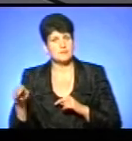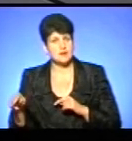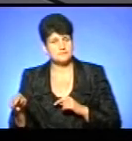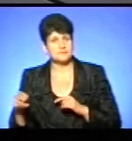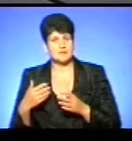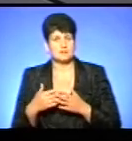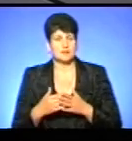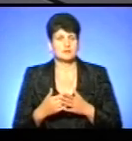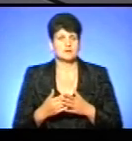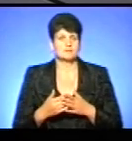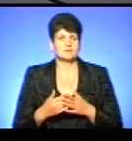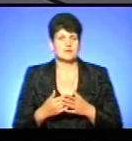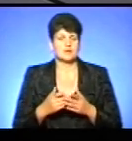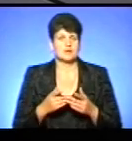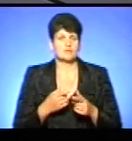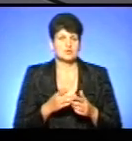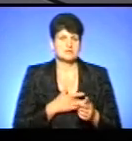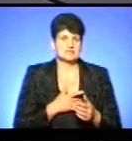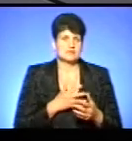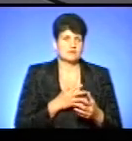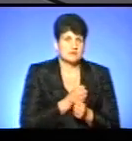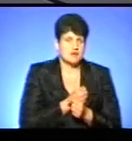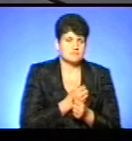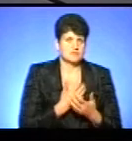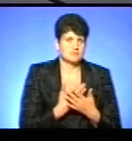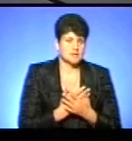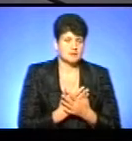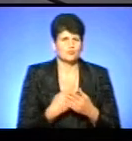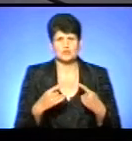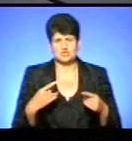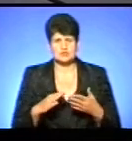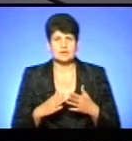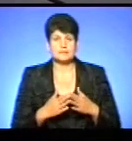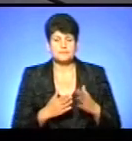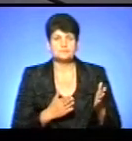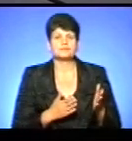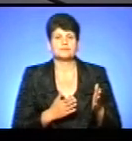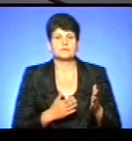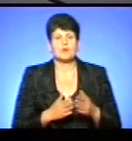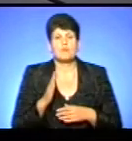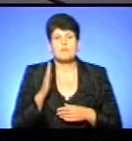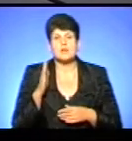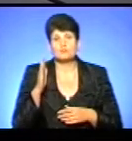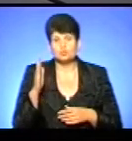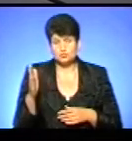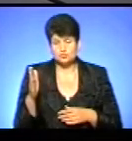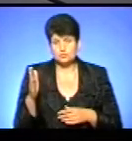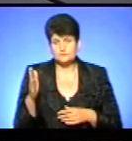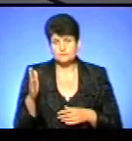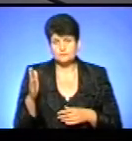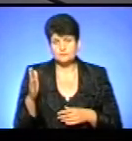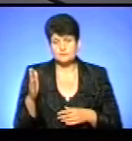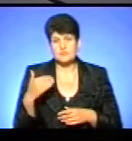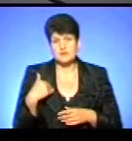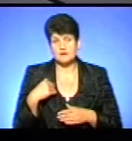серцевий напад, чи інші якісь такі невідкладні стани. Але в майбутньому я